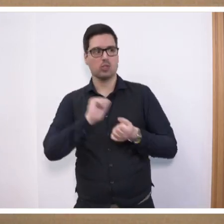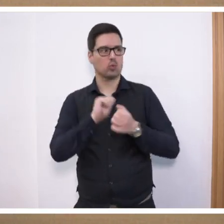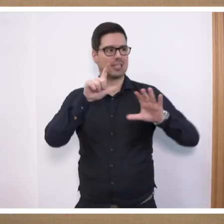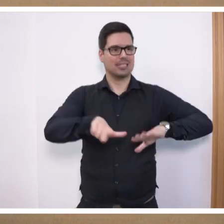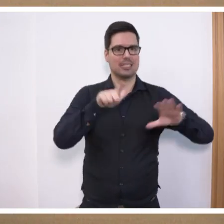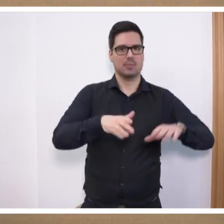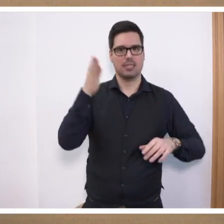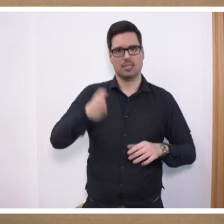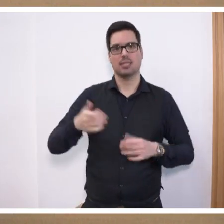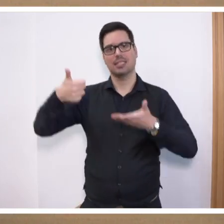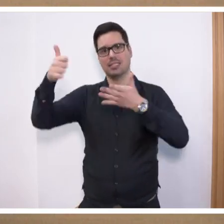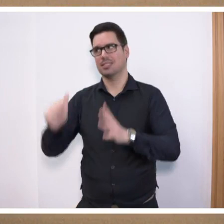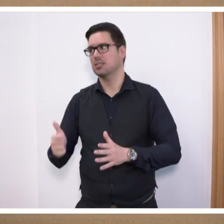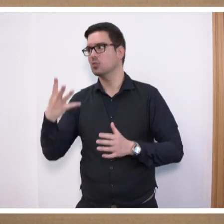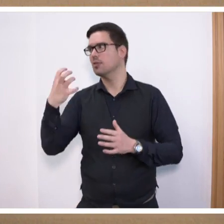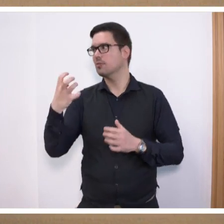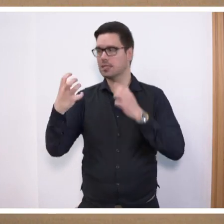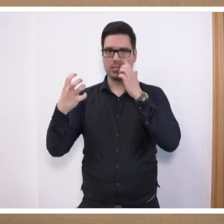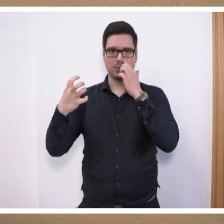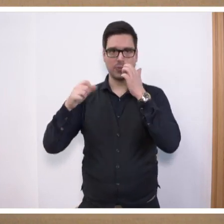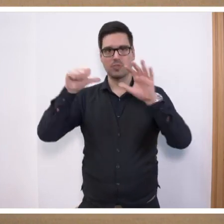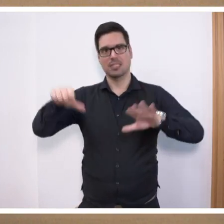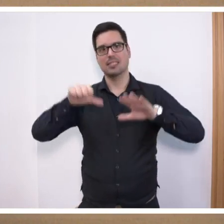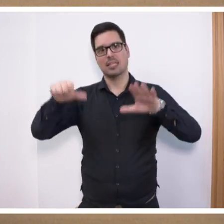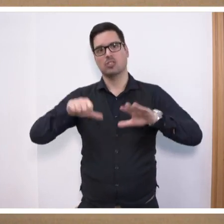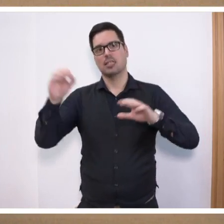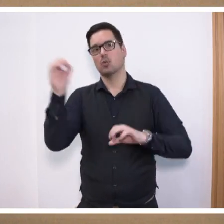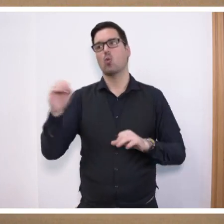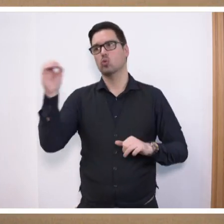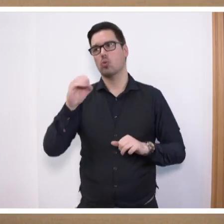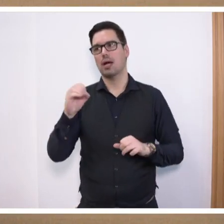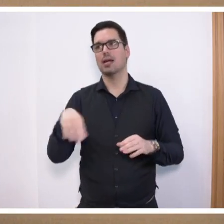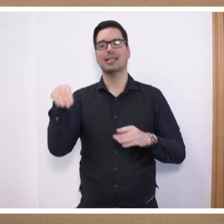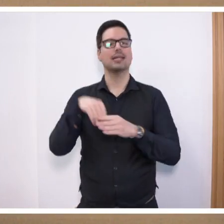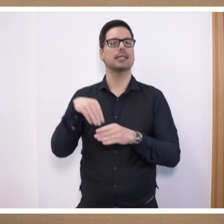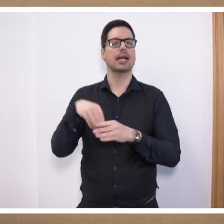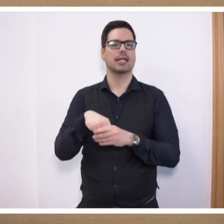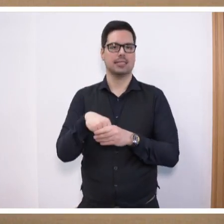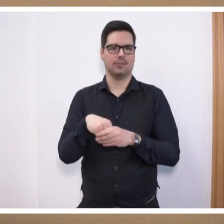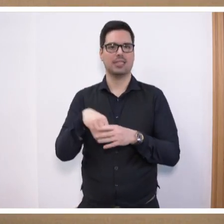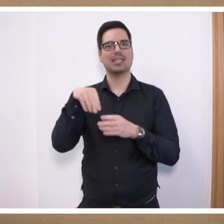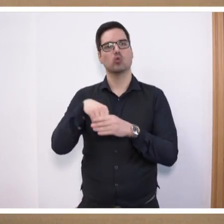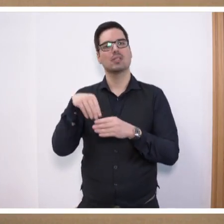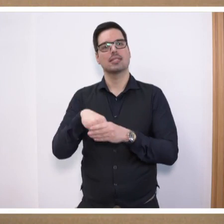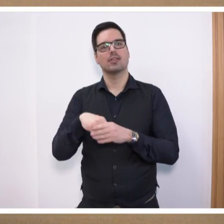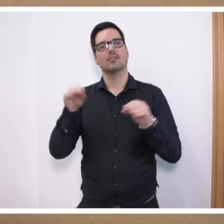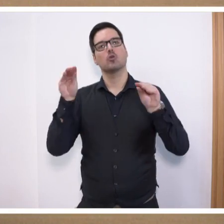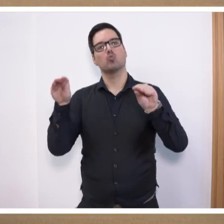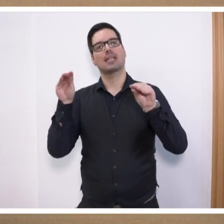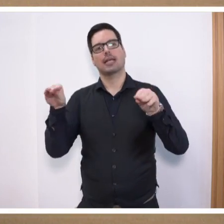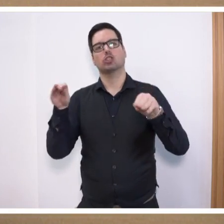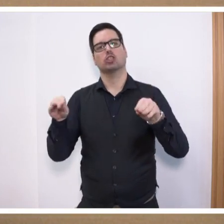17-640 vom 16.10. Es ging hier um die integrativ beziehungsweise inklusiv unterrichteten